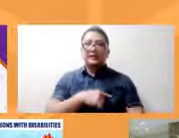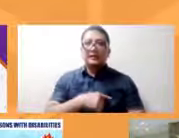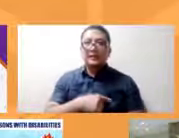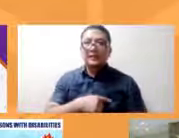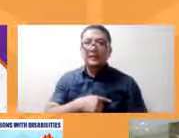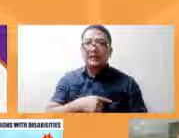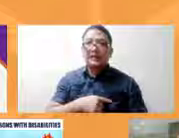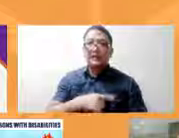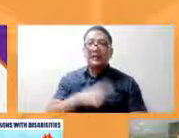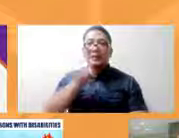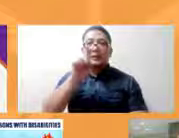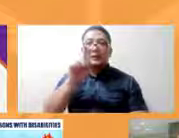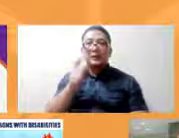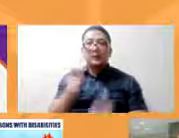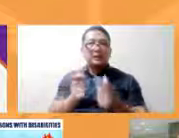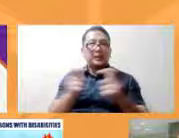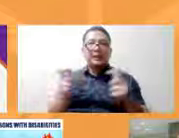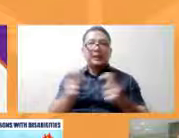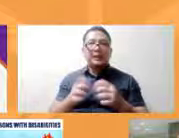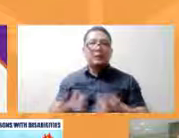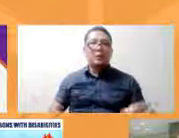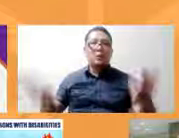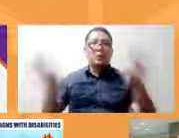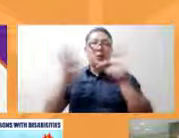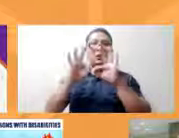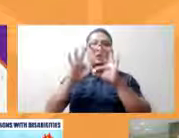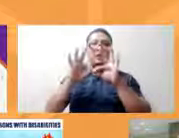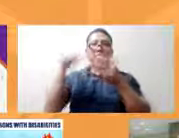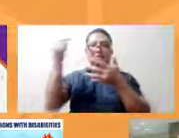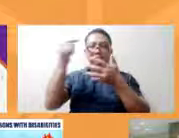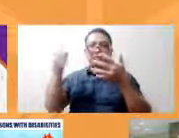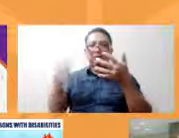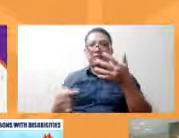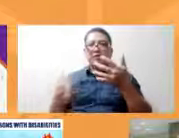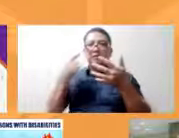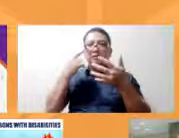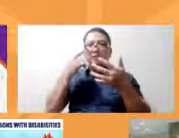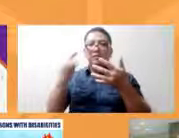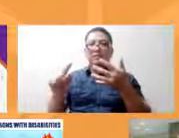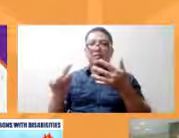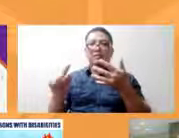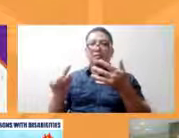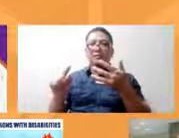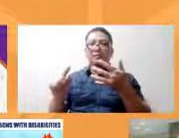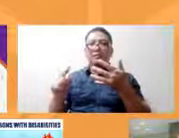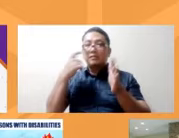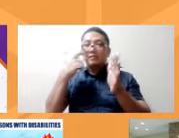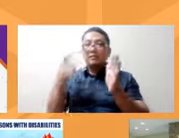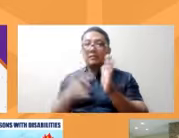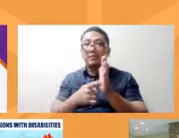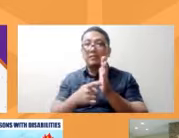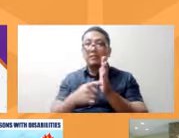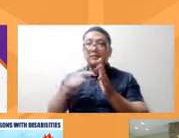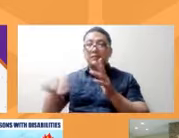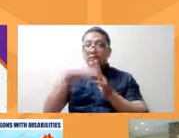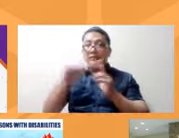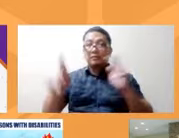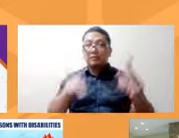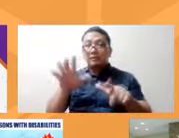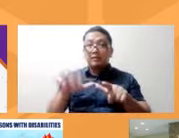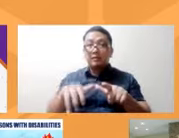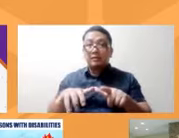isa sa pinakamahalagan faktor para ma-recognize ang may kapansanan ito yung